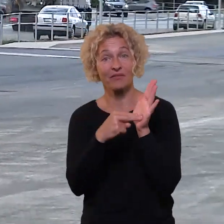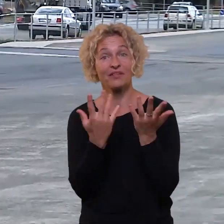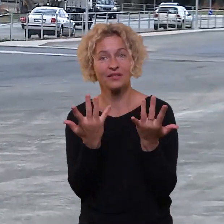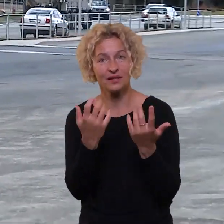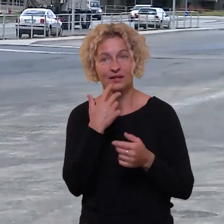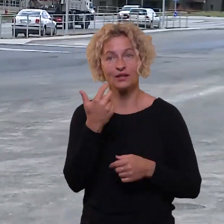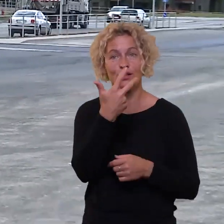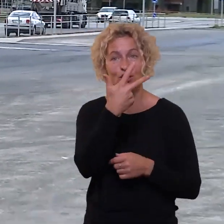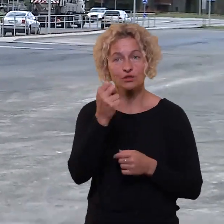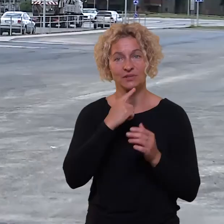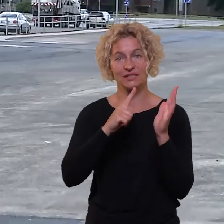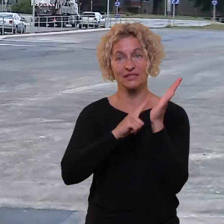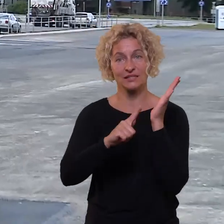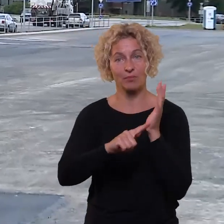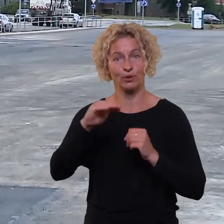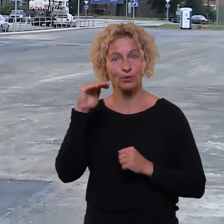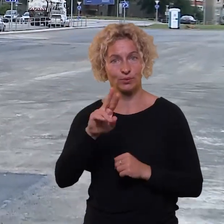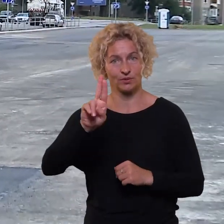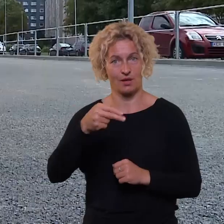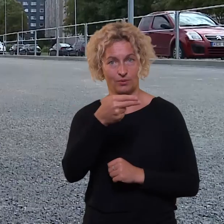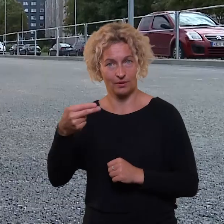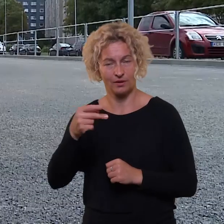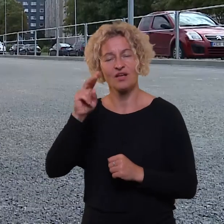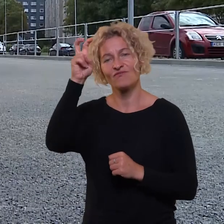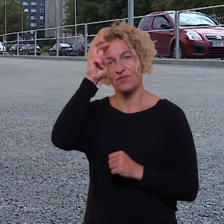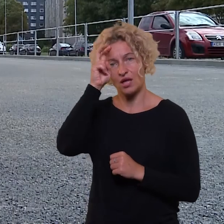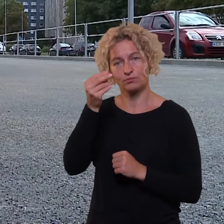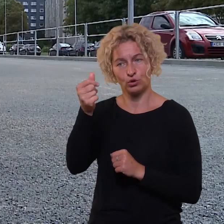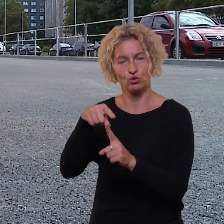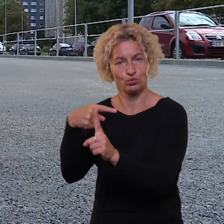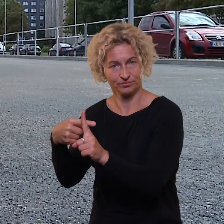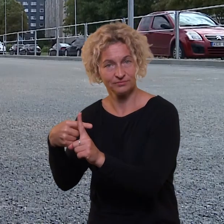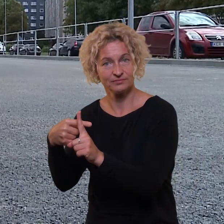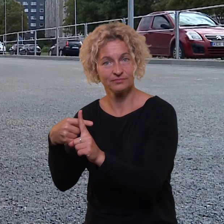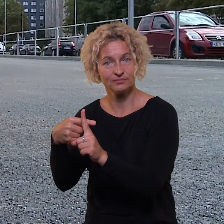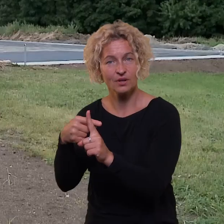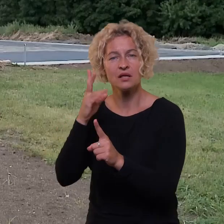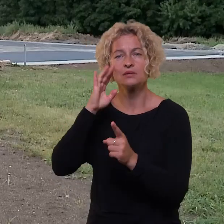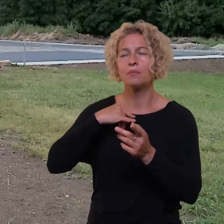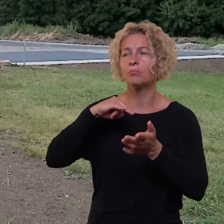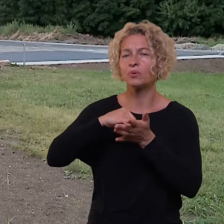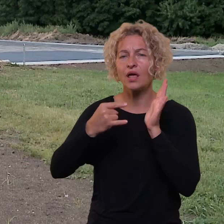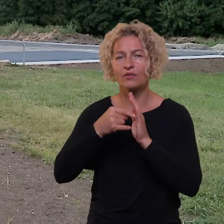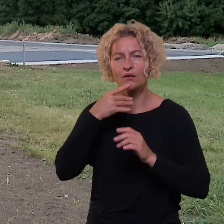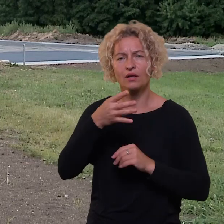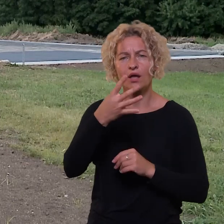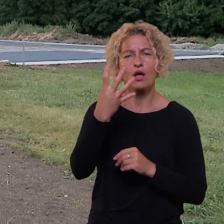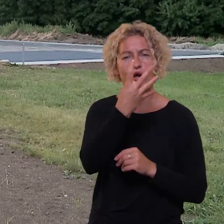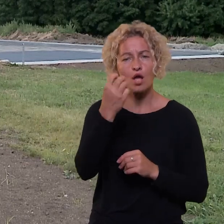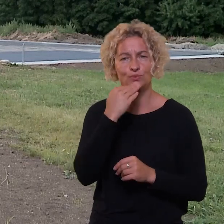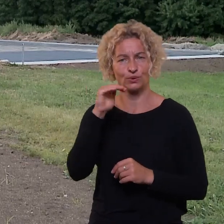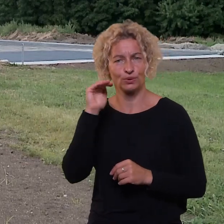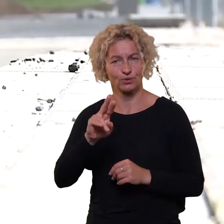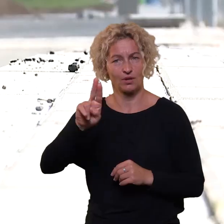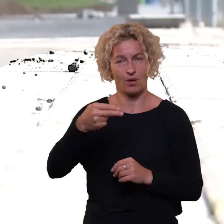duomenimis siekia 370 tūkstančių eurų su PVM. Pirminė suma siekia kiek dauginių 400 tūkstančių,